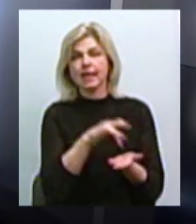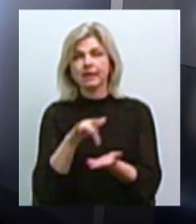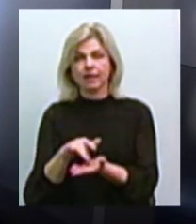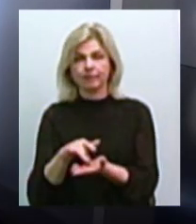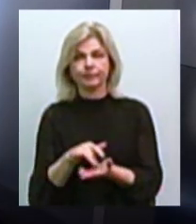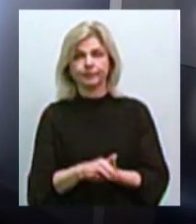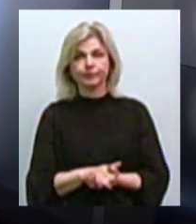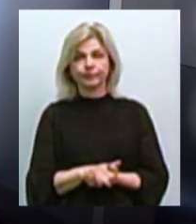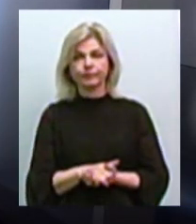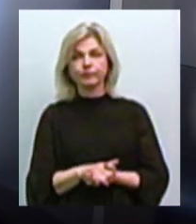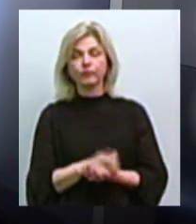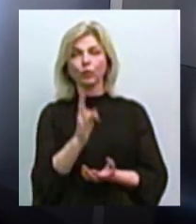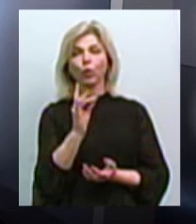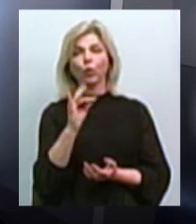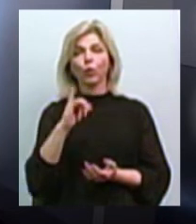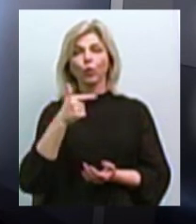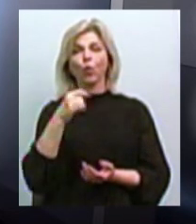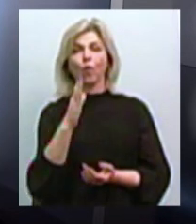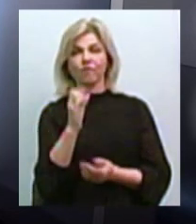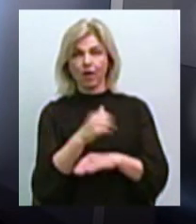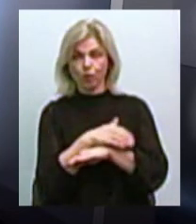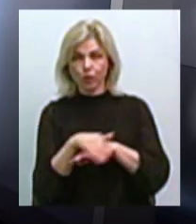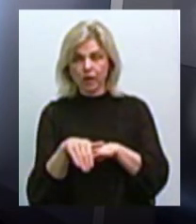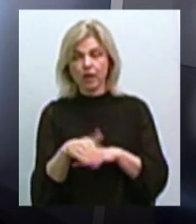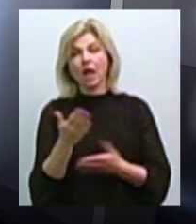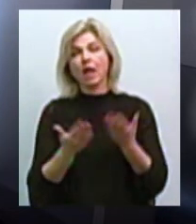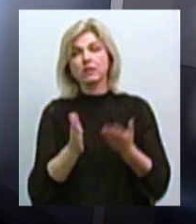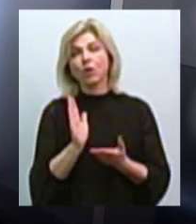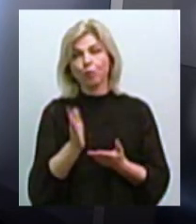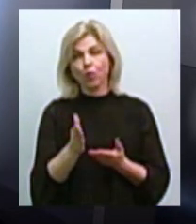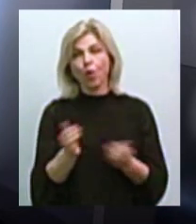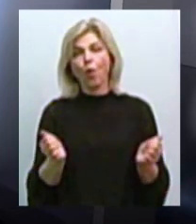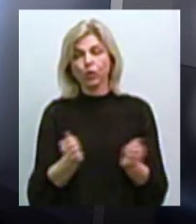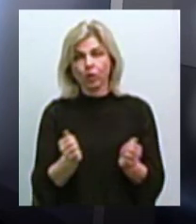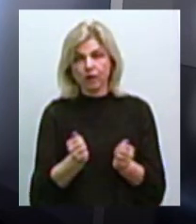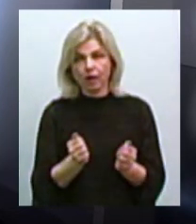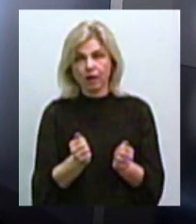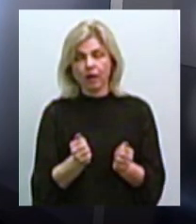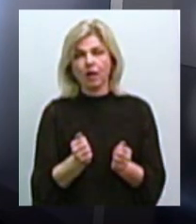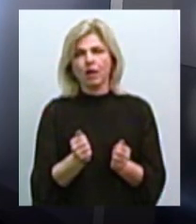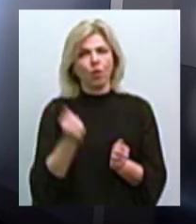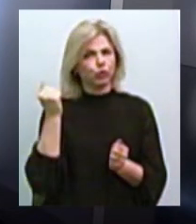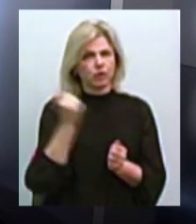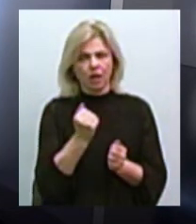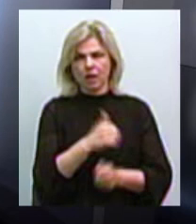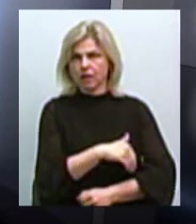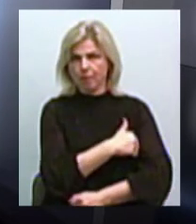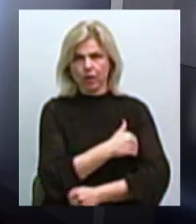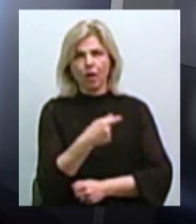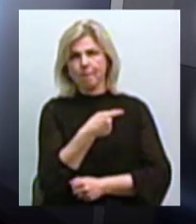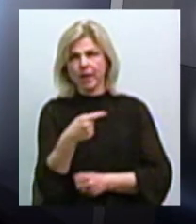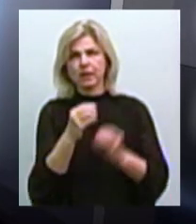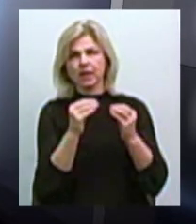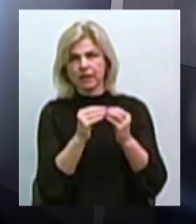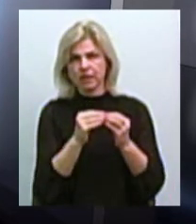наша кругова, в тому числі, якщо будуть холода, будемо говорити, аномальні температури, відмінно з 10